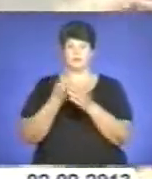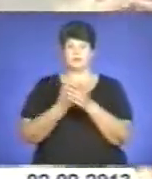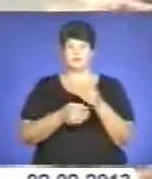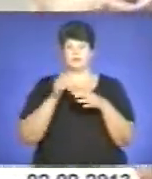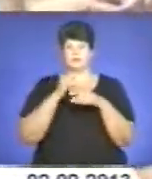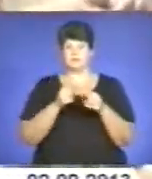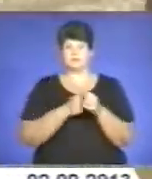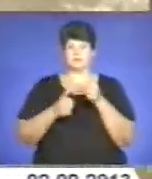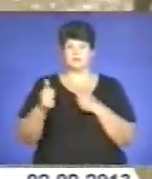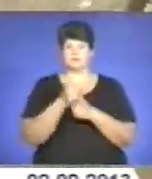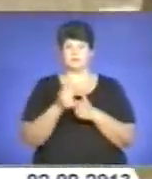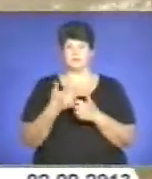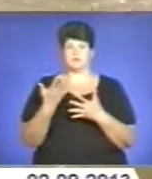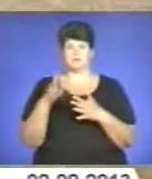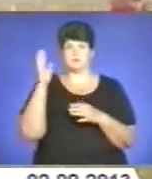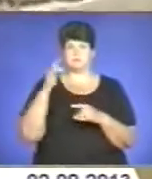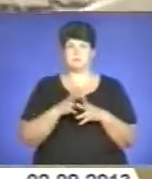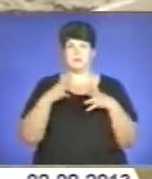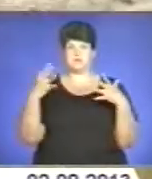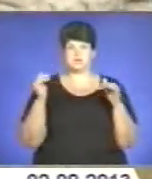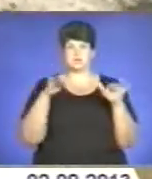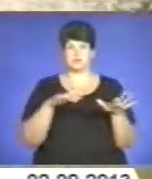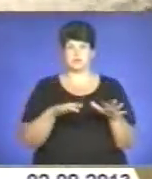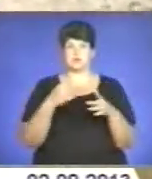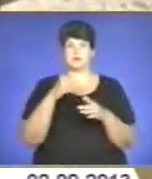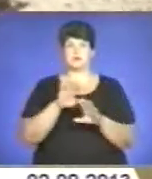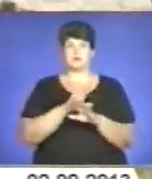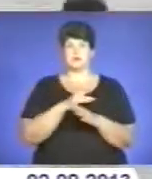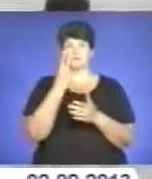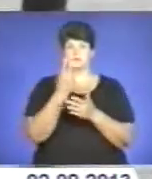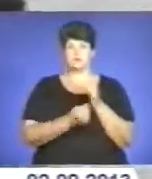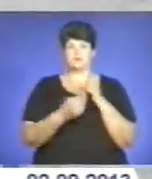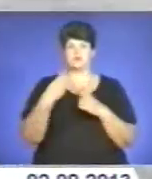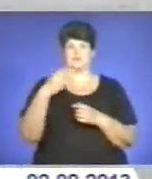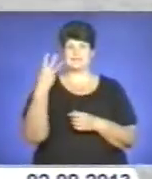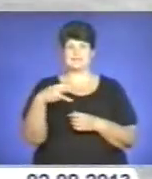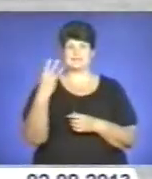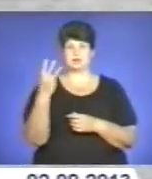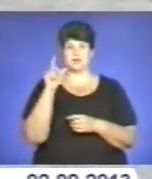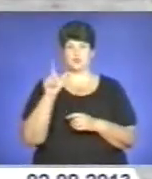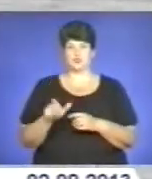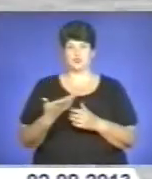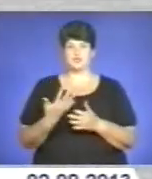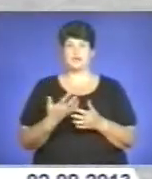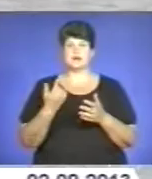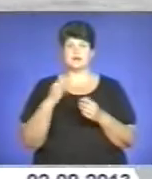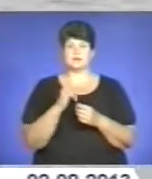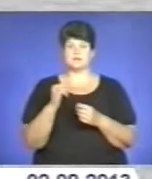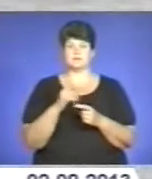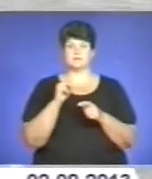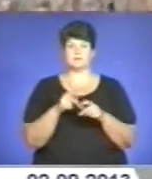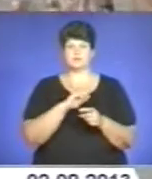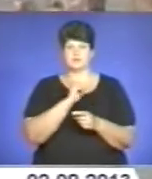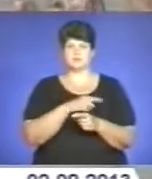морі. Загинуло вже 33. Тож він висловив сподівання, що Київрада запрацює та ухвалить розпорядження про посилення контролю за столичними пляжами,